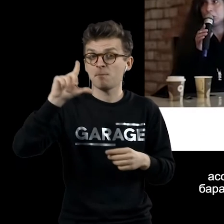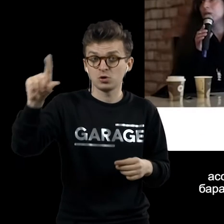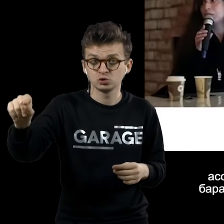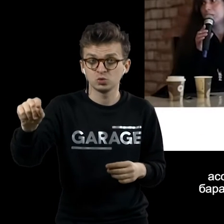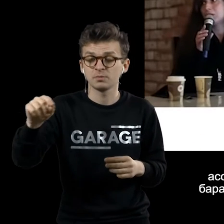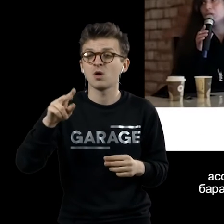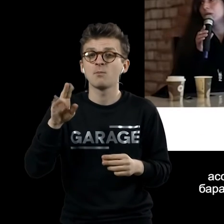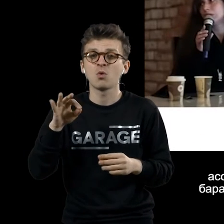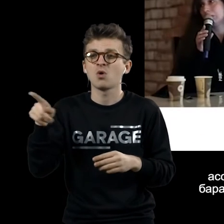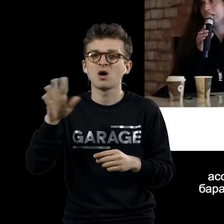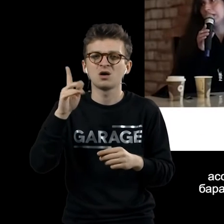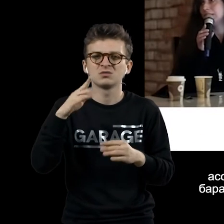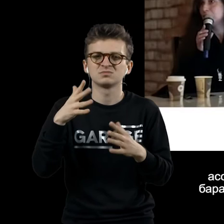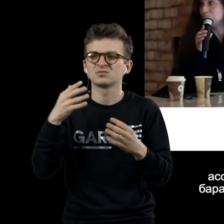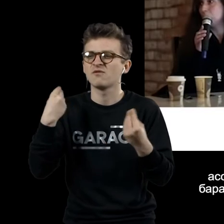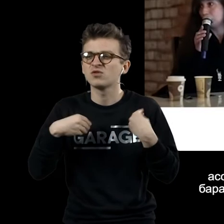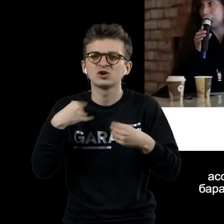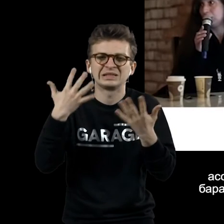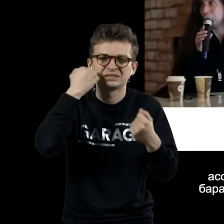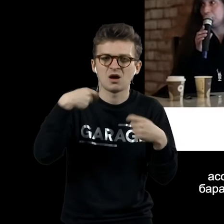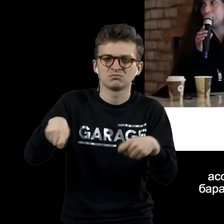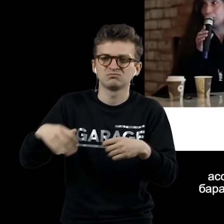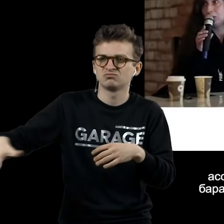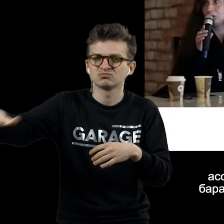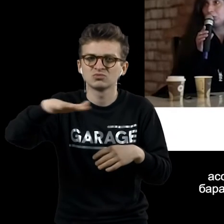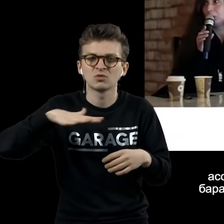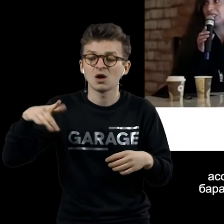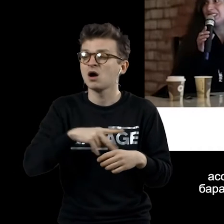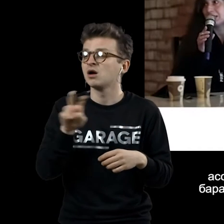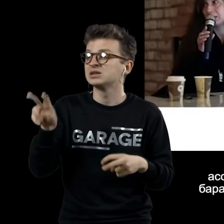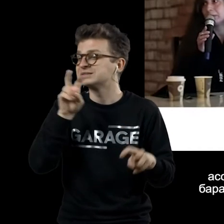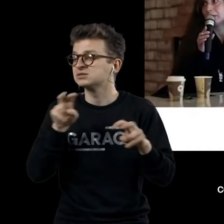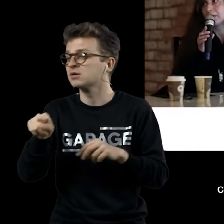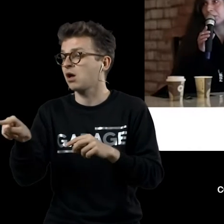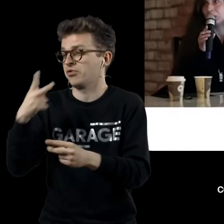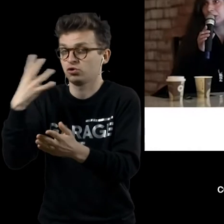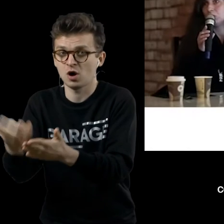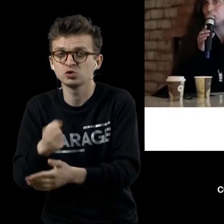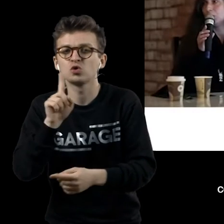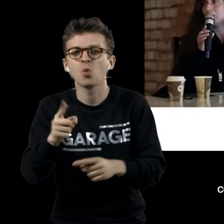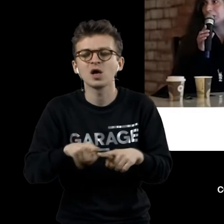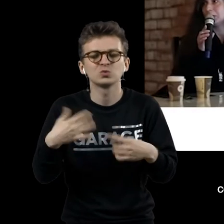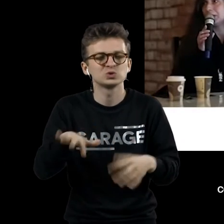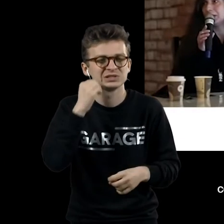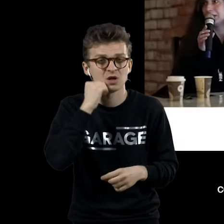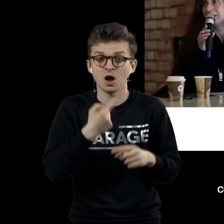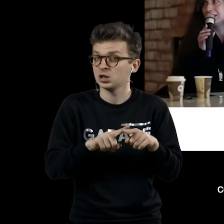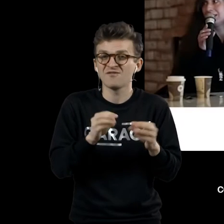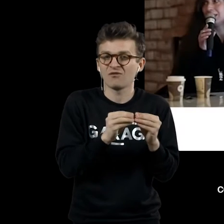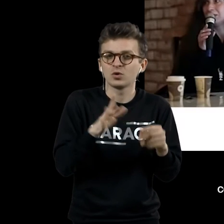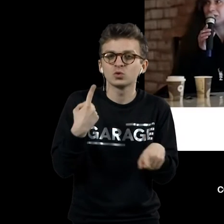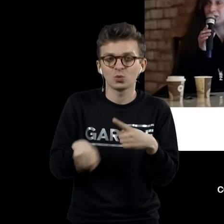прошелся по барахолкам и нашел точно такой же писсуар, но он был старым. То есть это другой предмет.